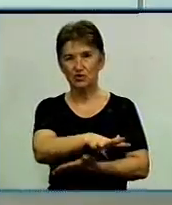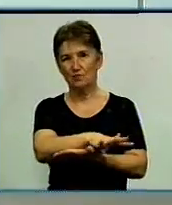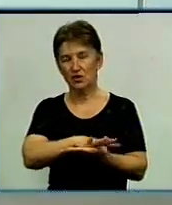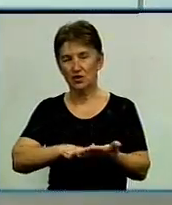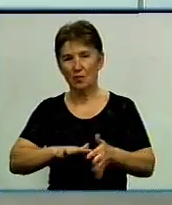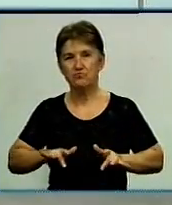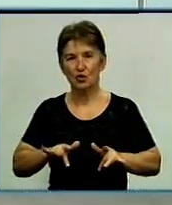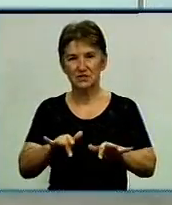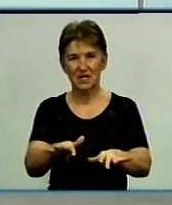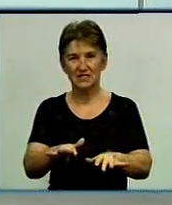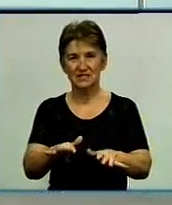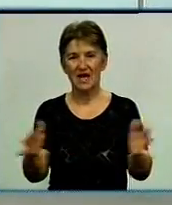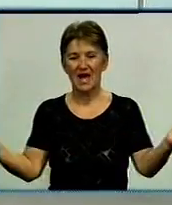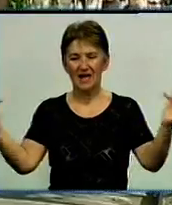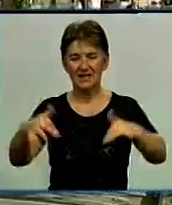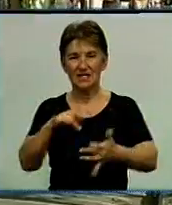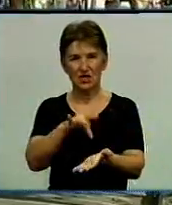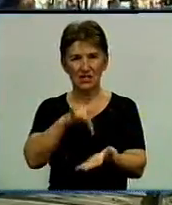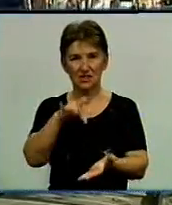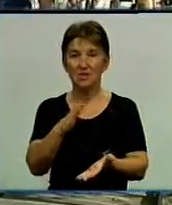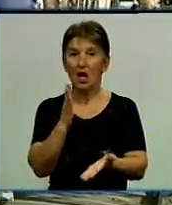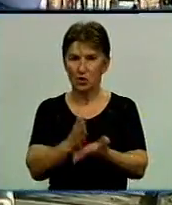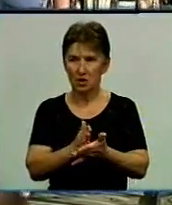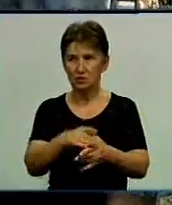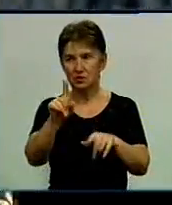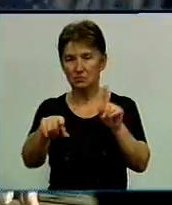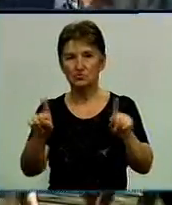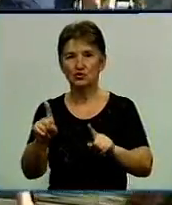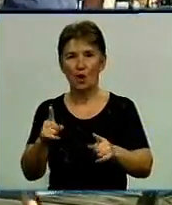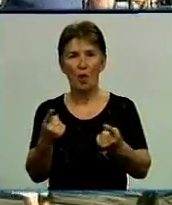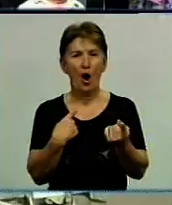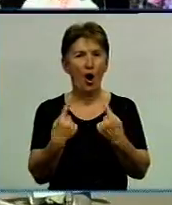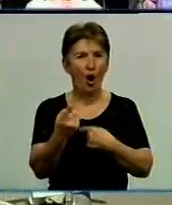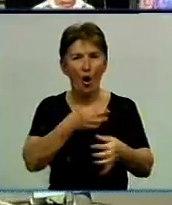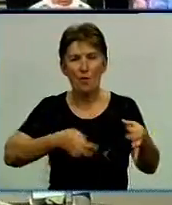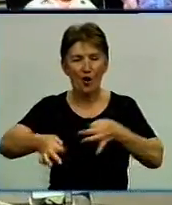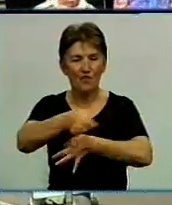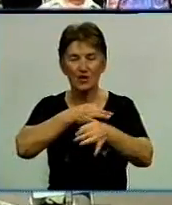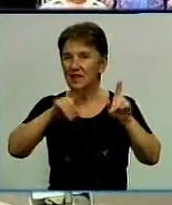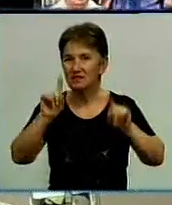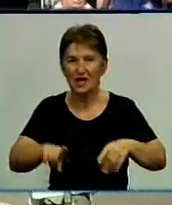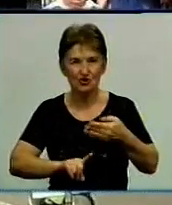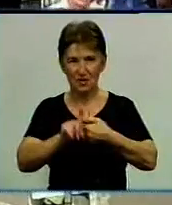процес децентралізації. Хоча є і такі території, що до обговорень та презентацій навіть не приступали.